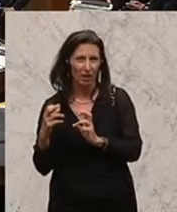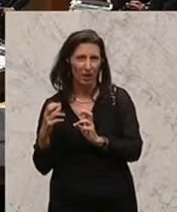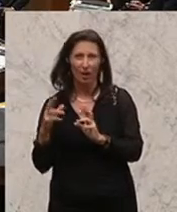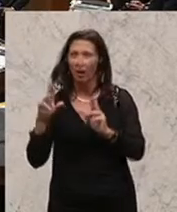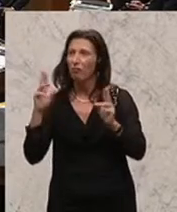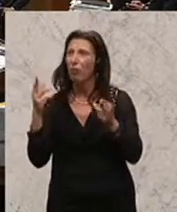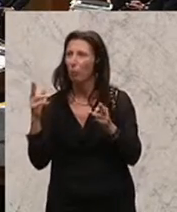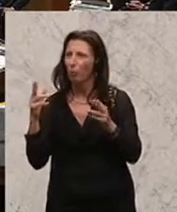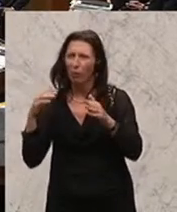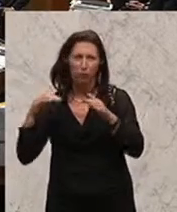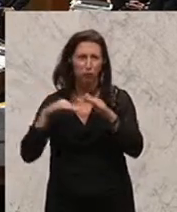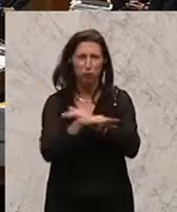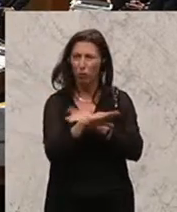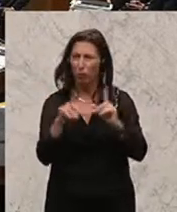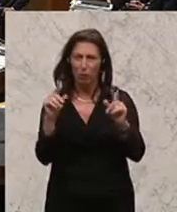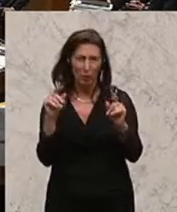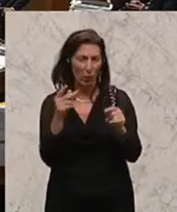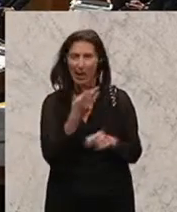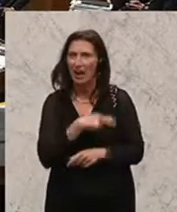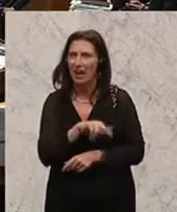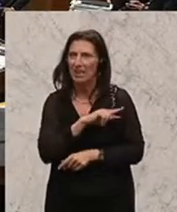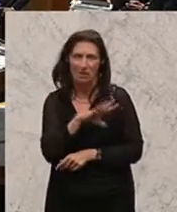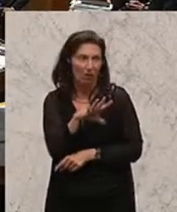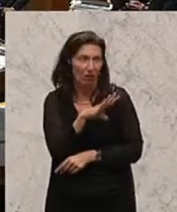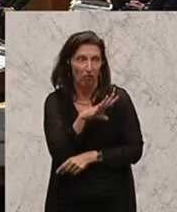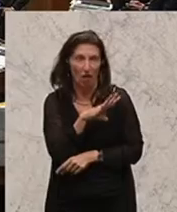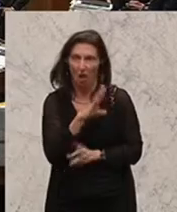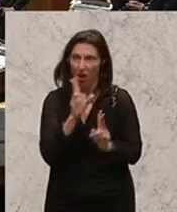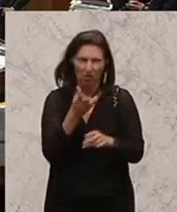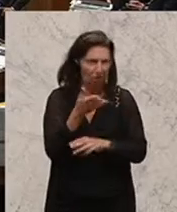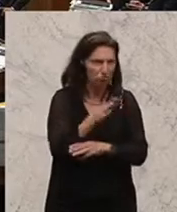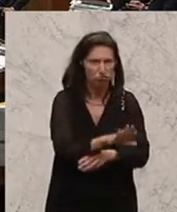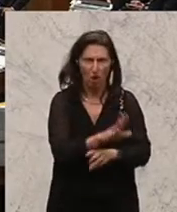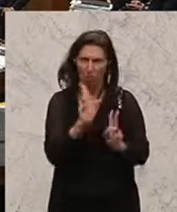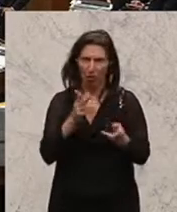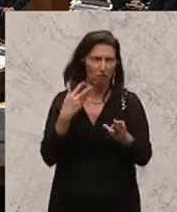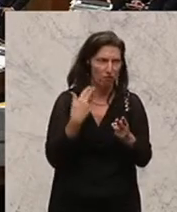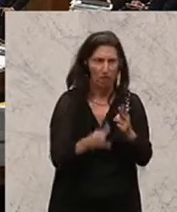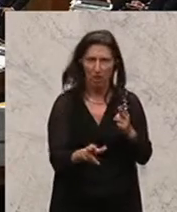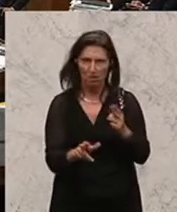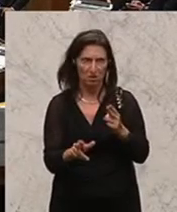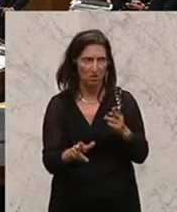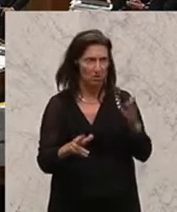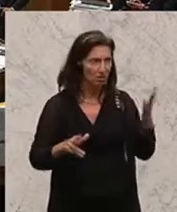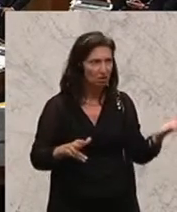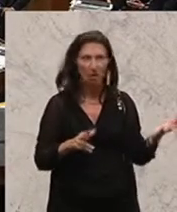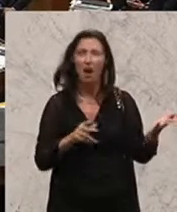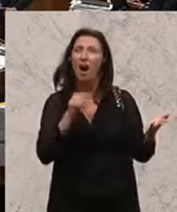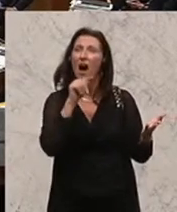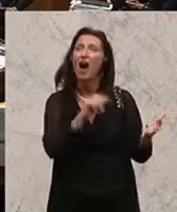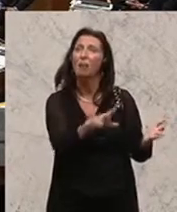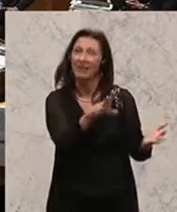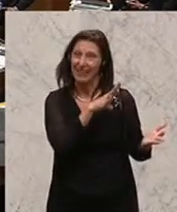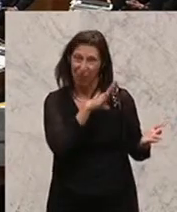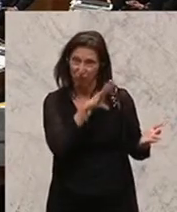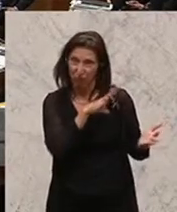verletzt zu werden oder auf der Flucht vielleicht auch den Tod zu finden, geringer ist, als zu Hause im Heimatland zu sterben,